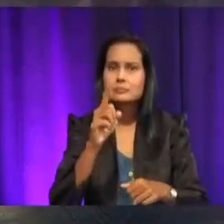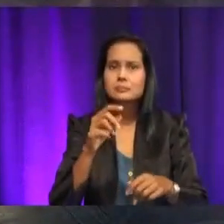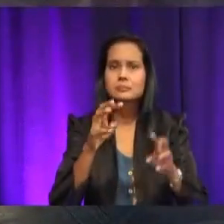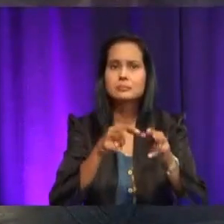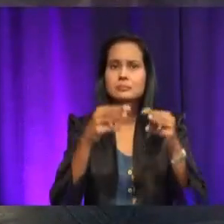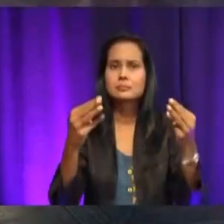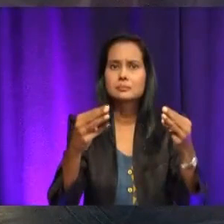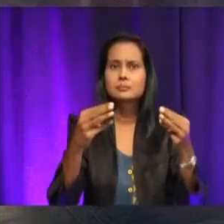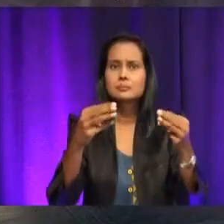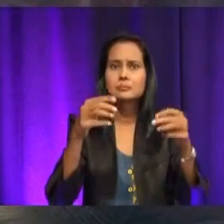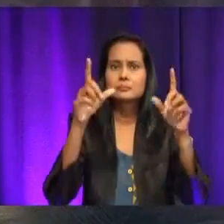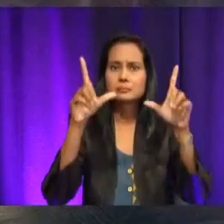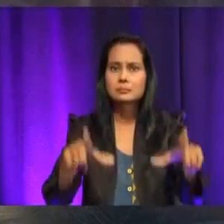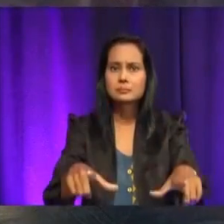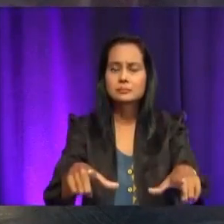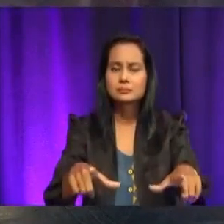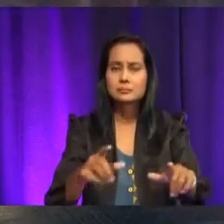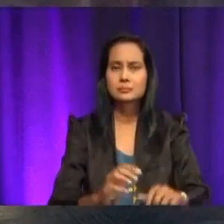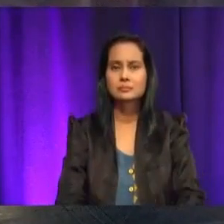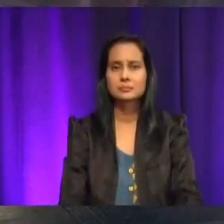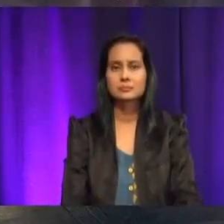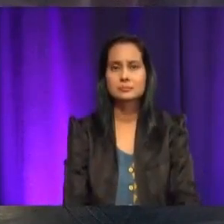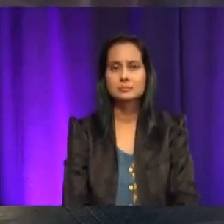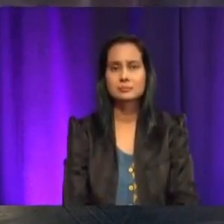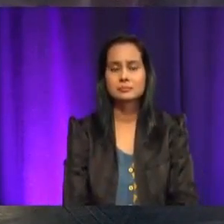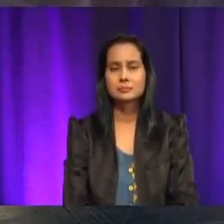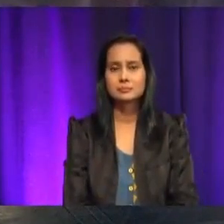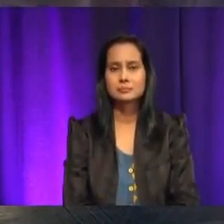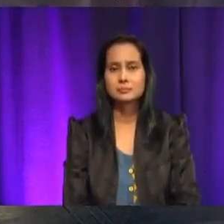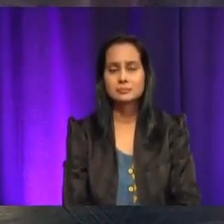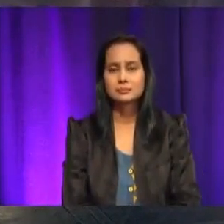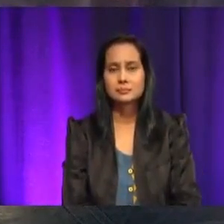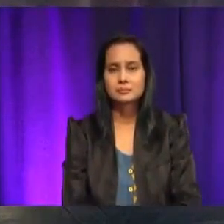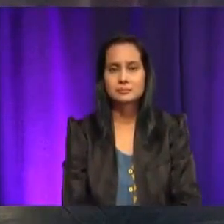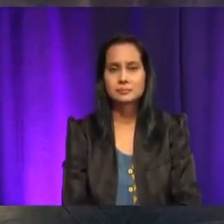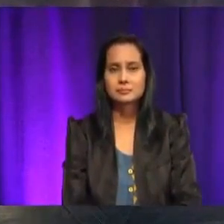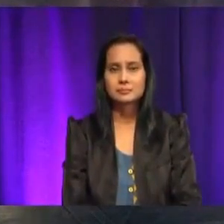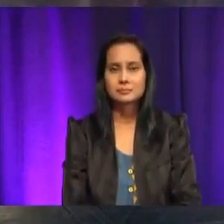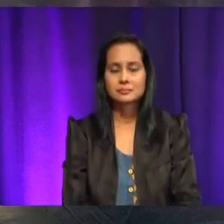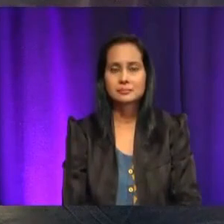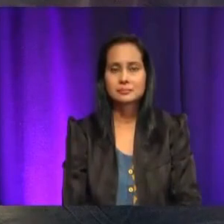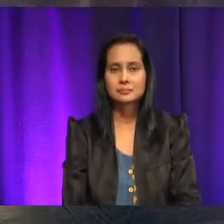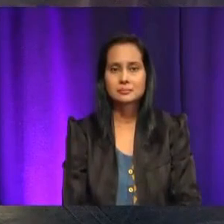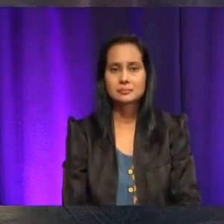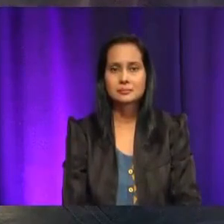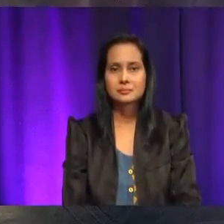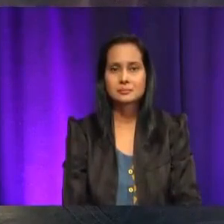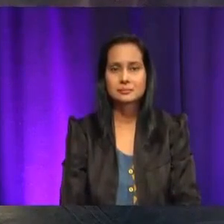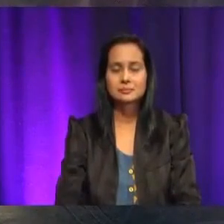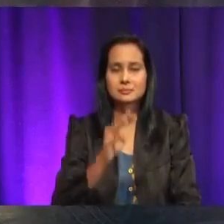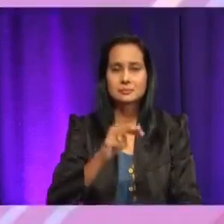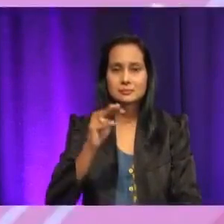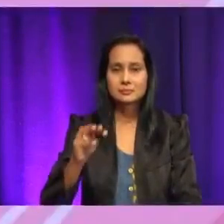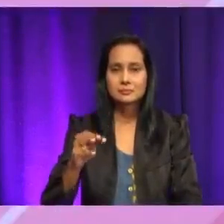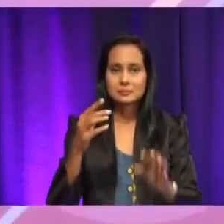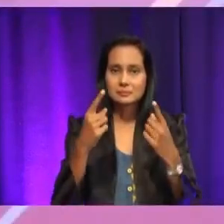Alamak, dekat mana eh, Cikgu? Siapa nak bantu, Cikgu? Boleh angkat tangan. Okey, Ifan dah angkat